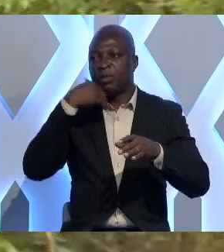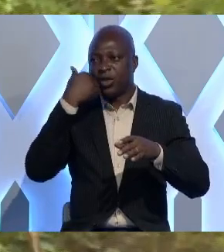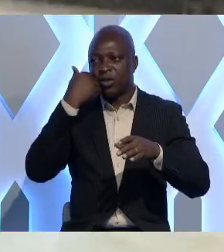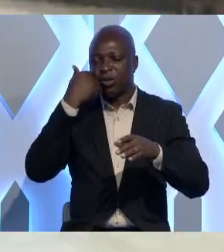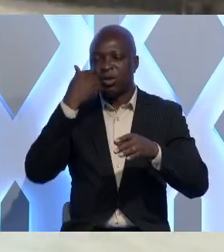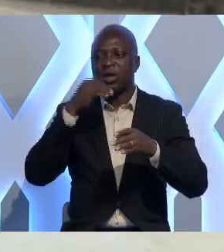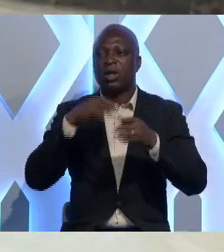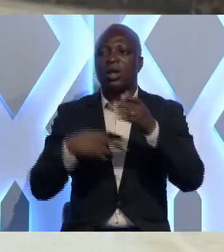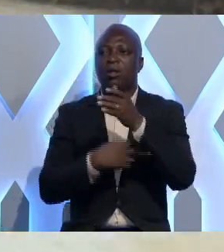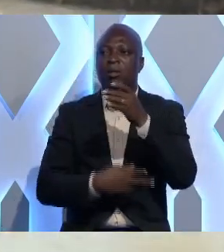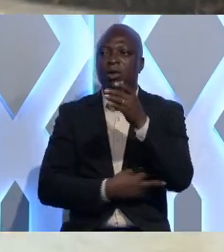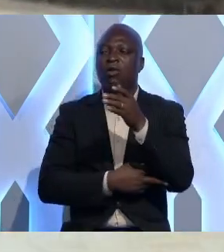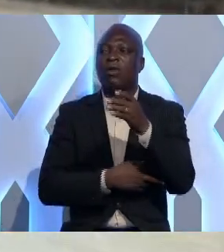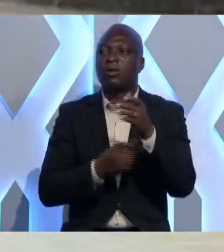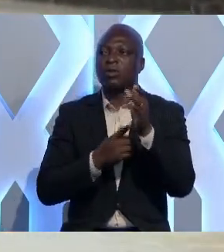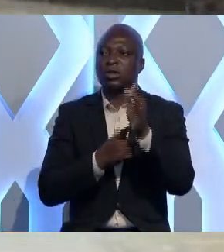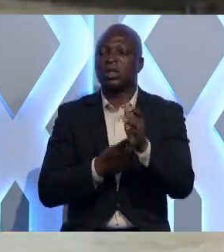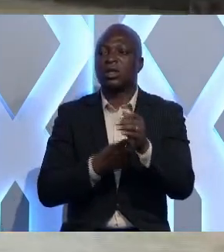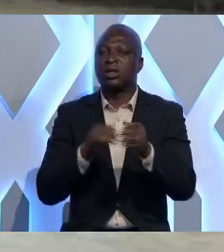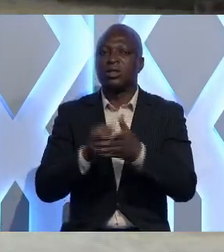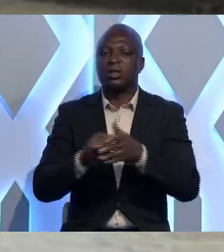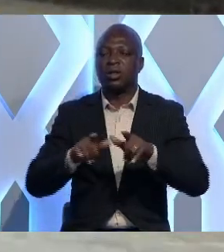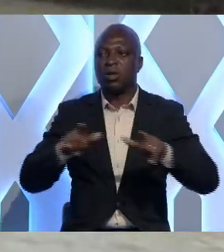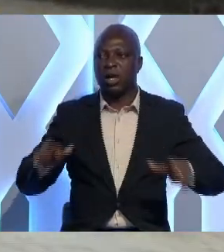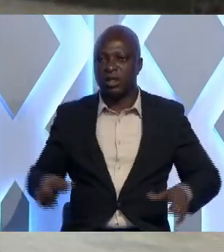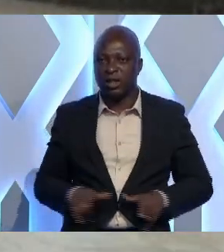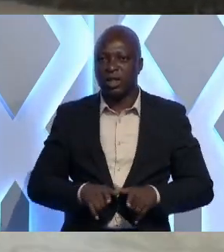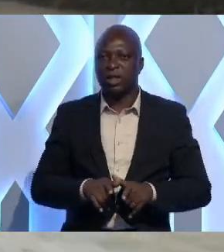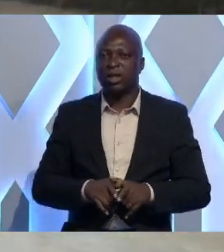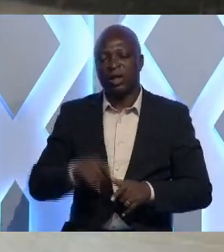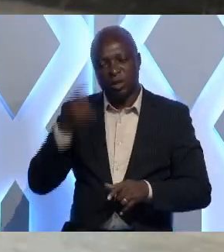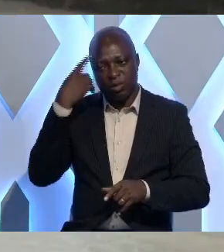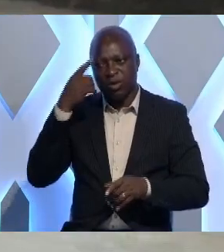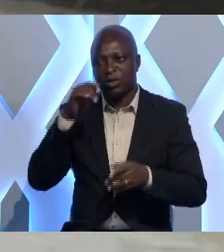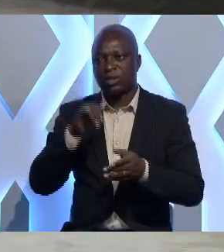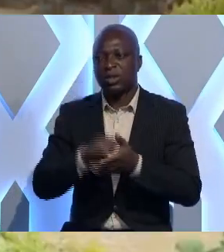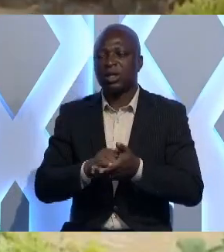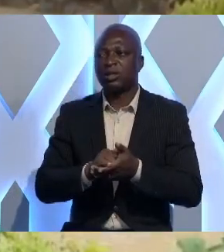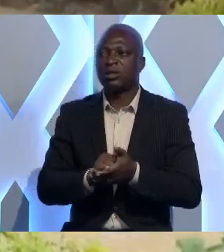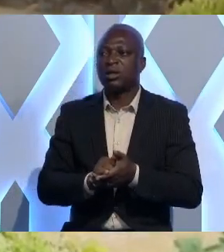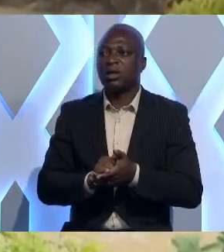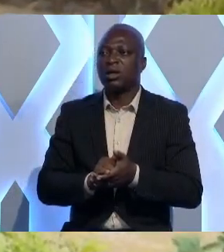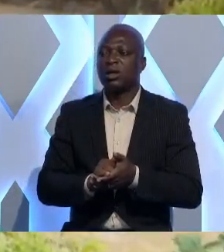pont va rallier Aumono Pita dans Sautouboa 2 et Aumono Tchelada dans Tchaoudjou 1.